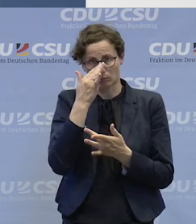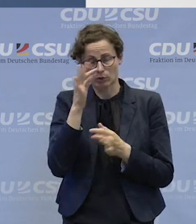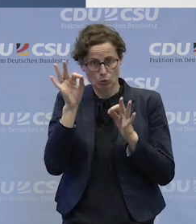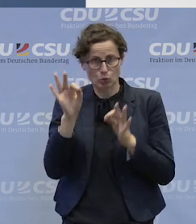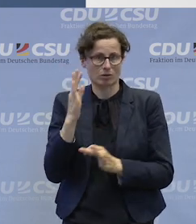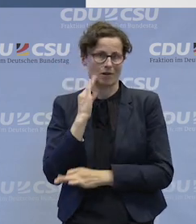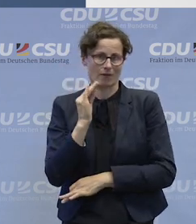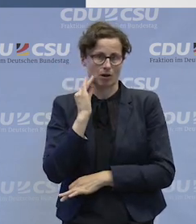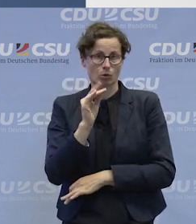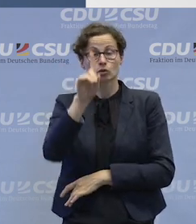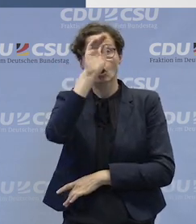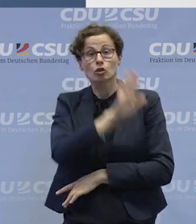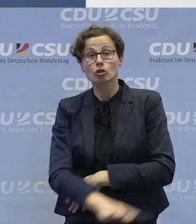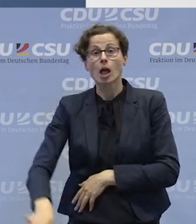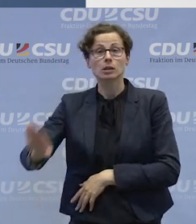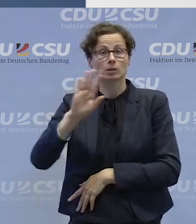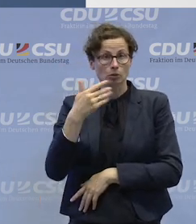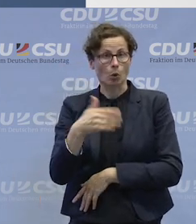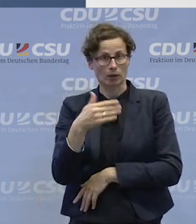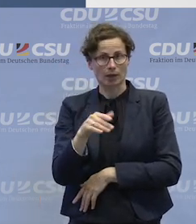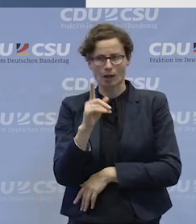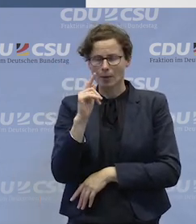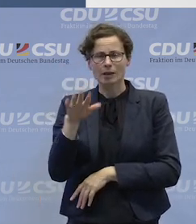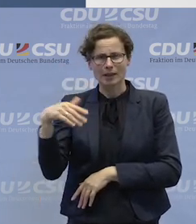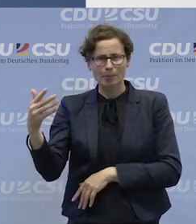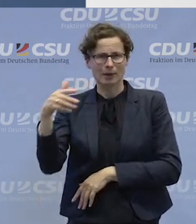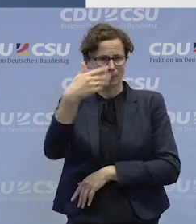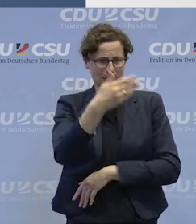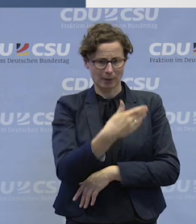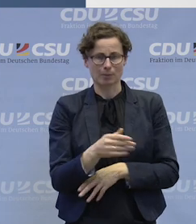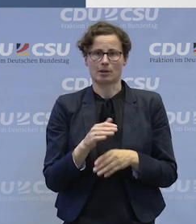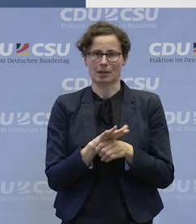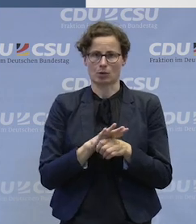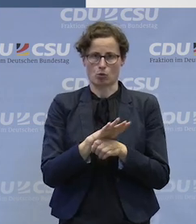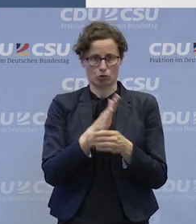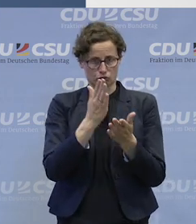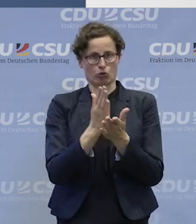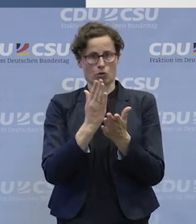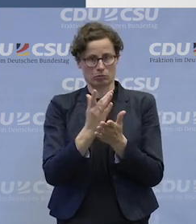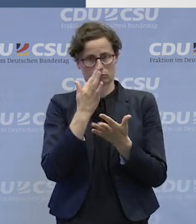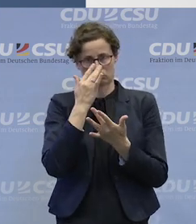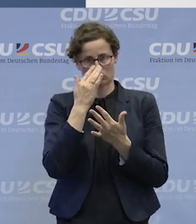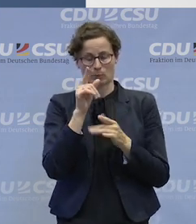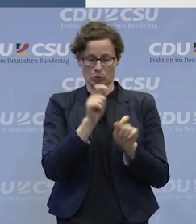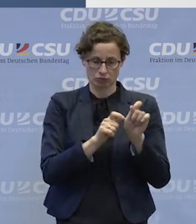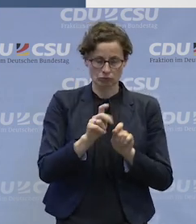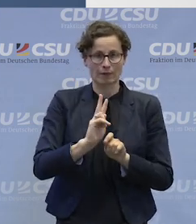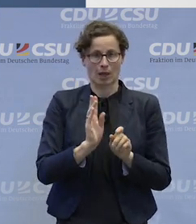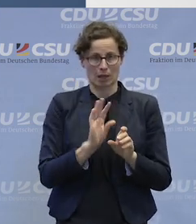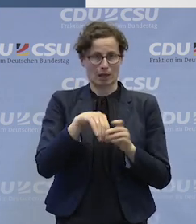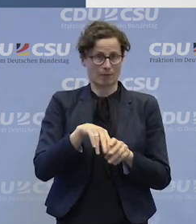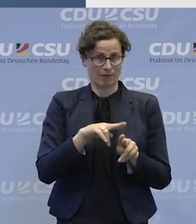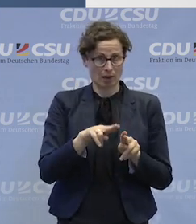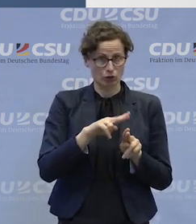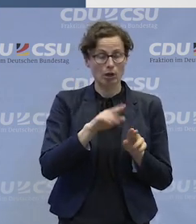oder es gibt Beispiele quer durchs Land, wo Menschen, die in einer Werkstatt arbeiten, auf den allgemeinen Arbeitsmarkt